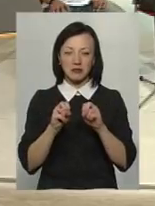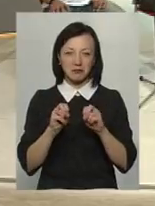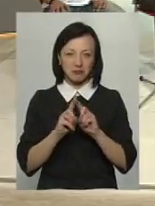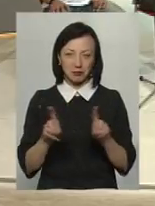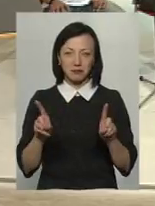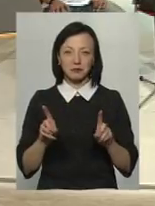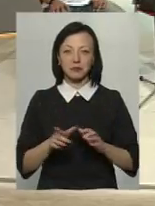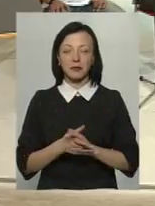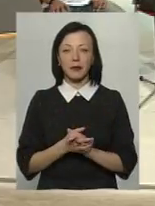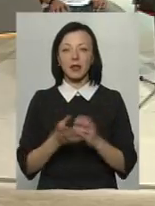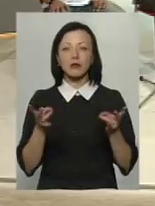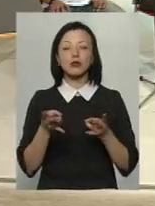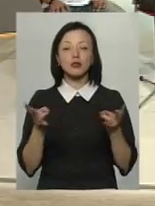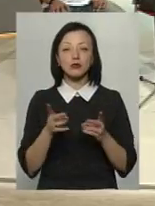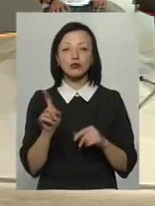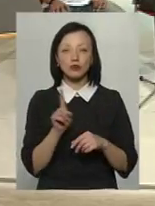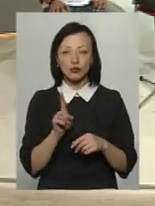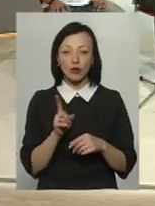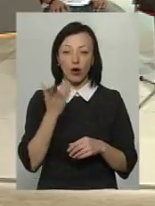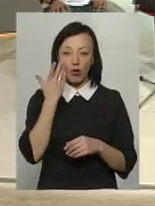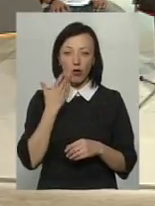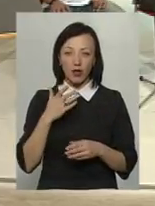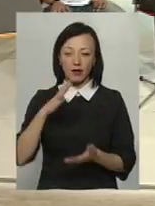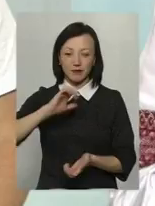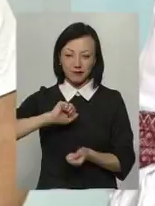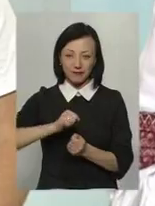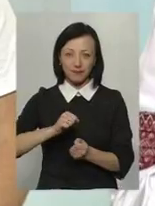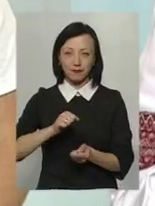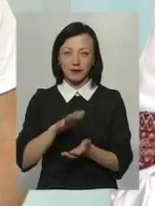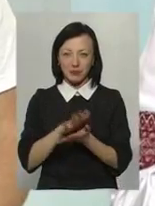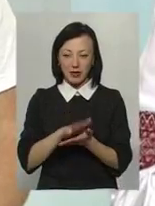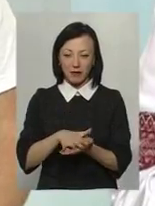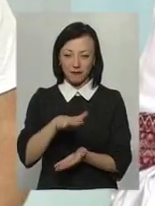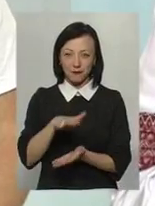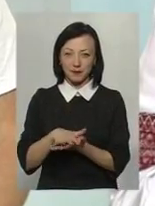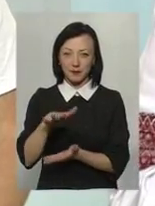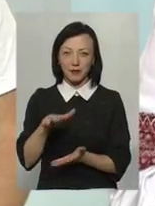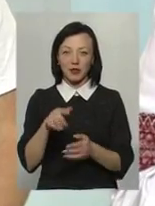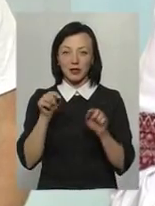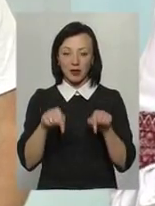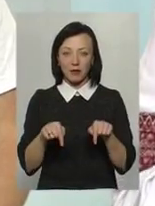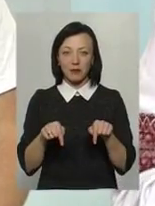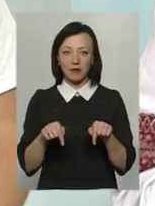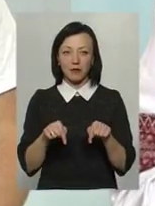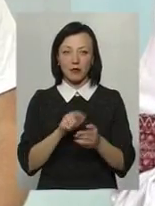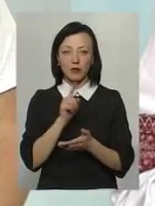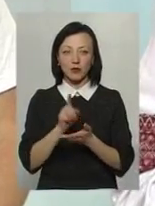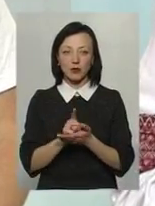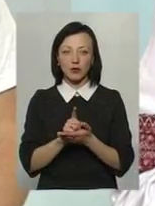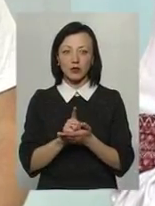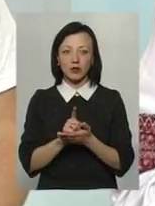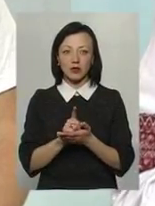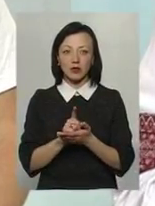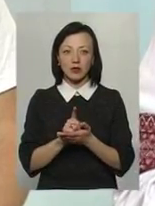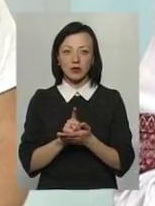для чого це потрібно? Тому що коли компостування йде, то в компостуванні приймають участь, обов'язково це одна із